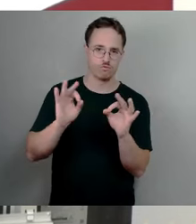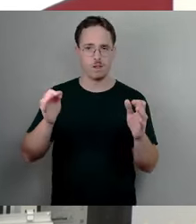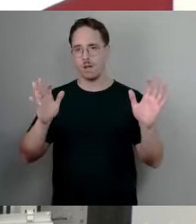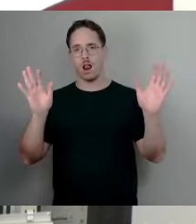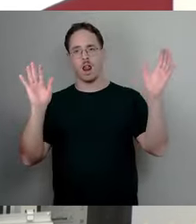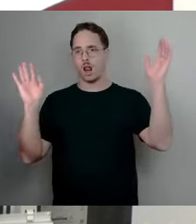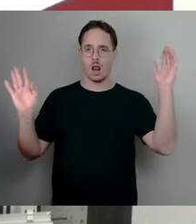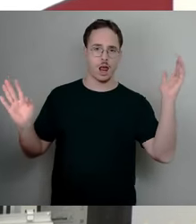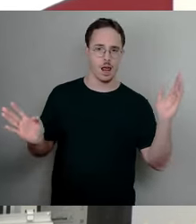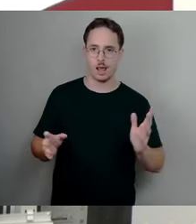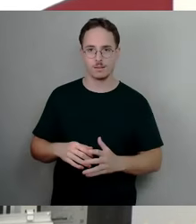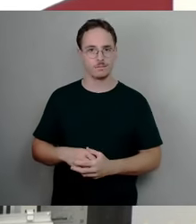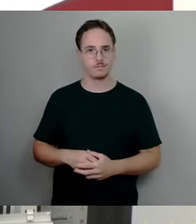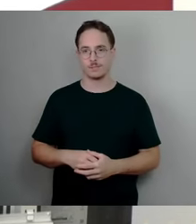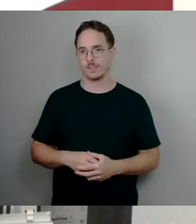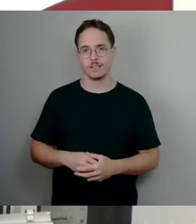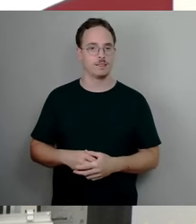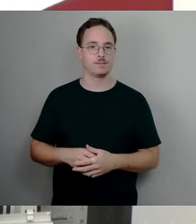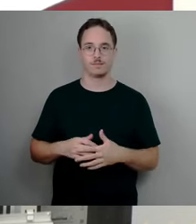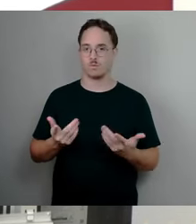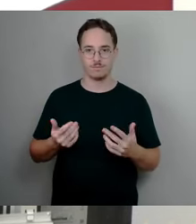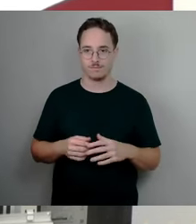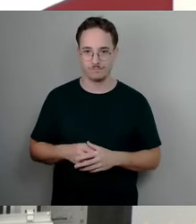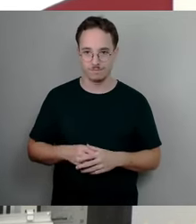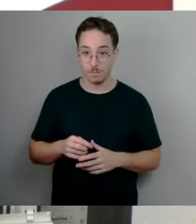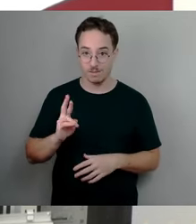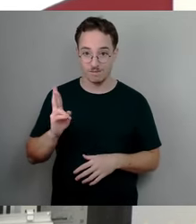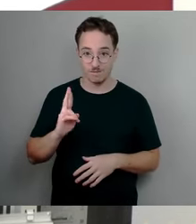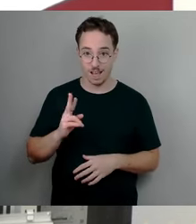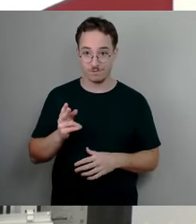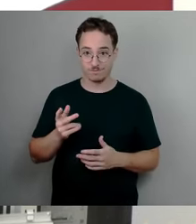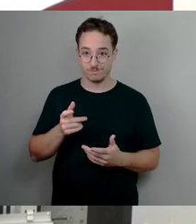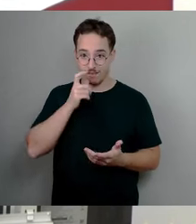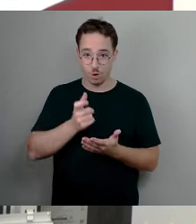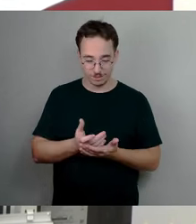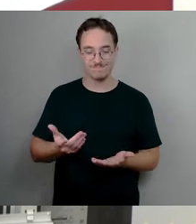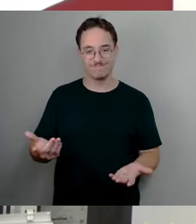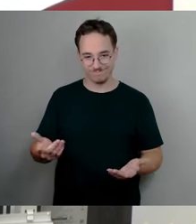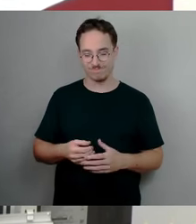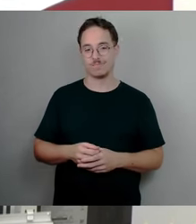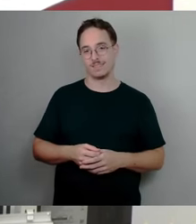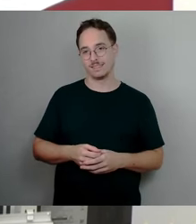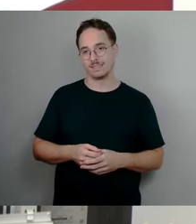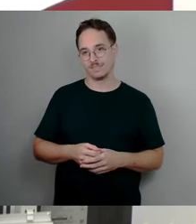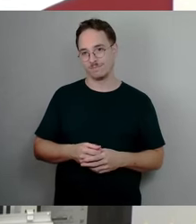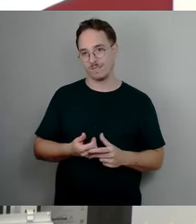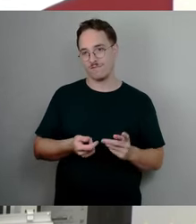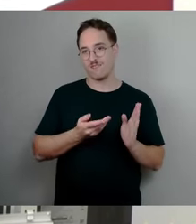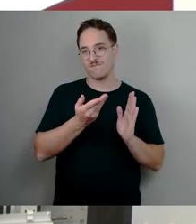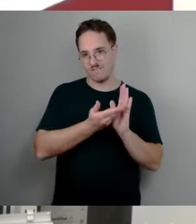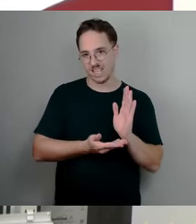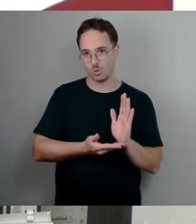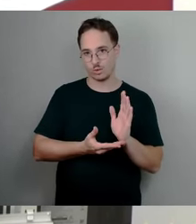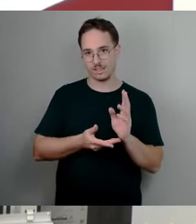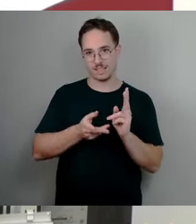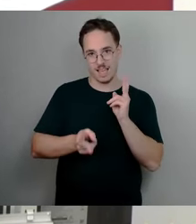Es ist schlicht und ergreifend das Verfassungsgericht gewesen, gesagt hat, es muss jetzt neu berechnet werden. Und das genau hat jetzt in den letzten